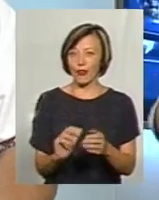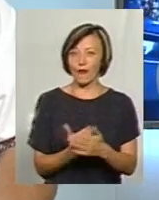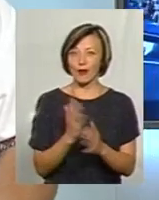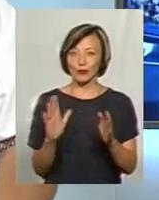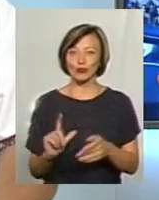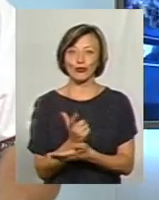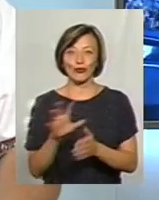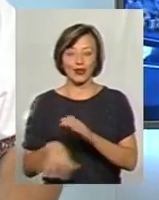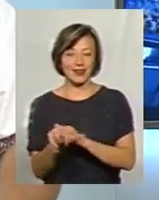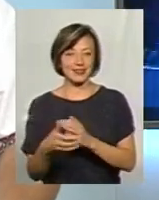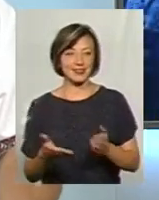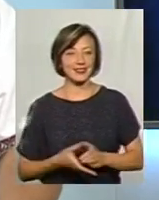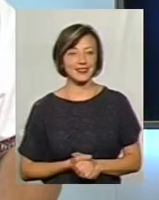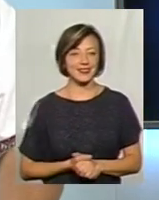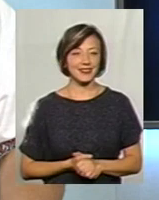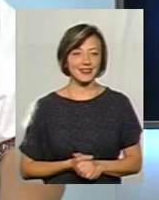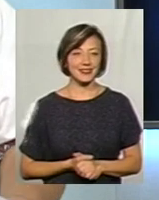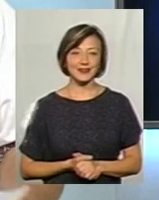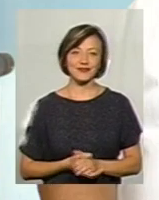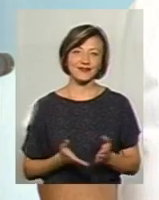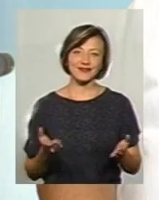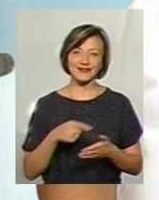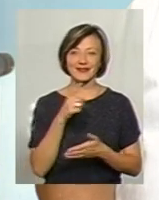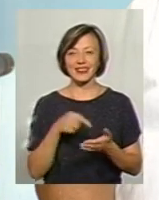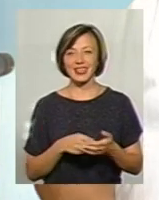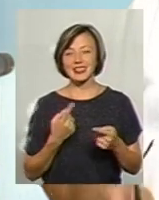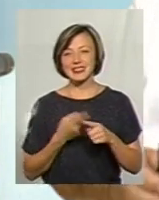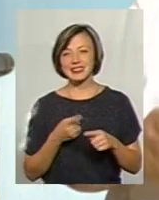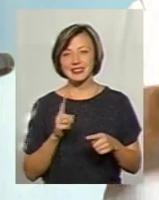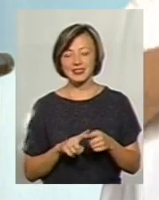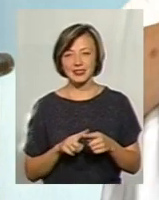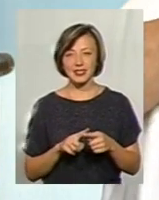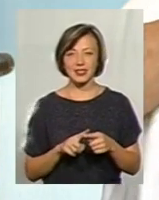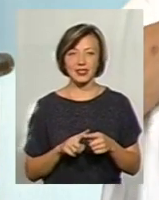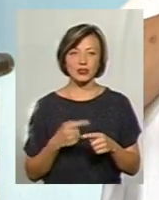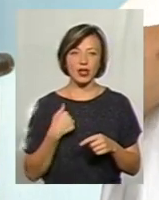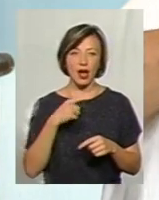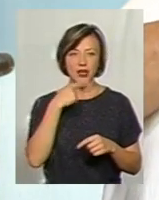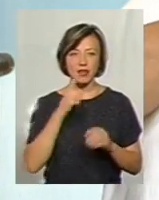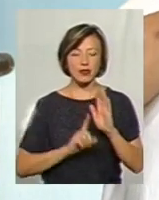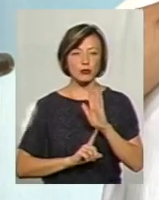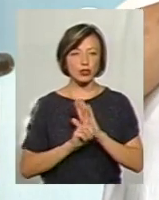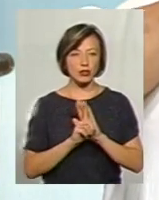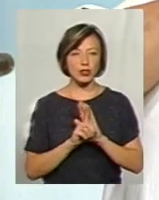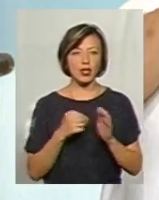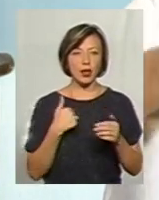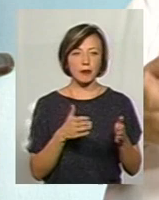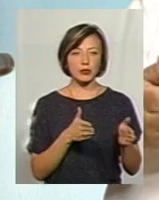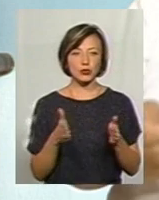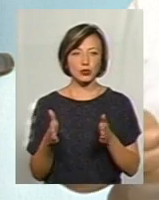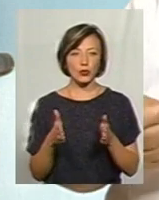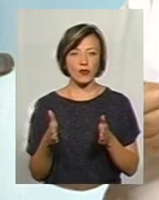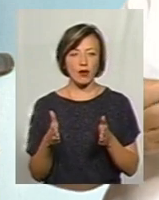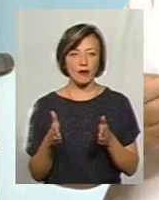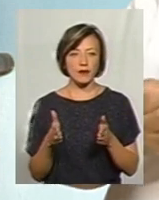і буде це підсерпно. Це те, що я казав на початку, і навіть я йшов сюди, і